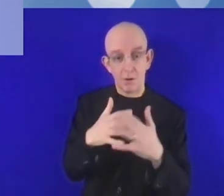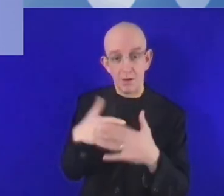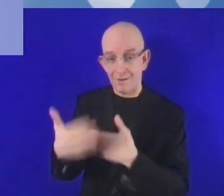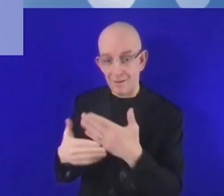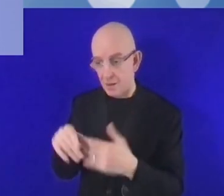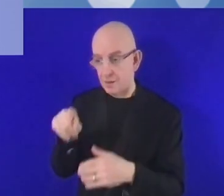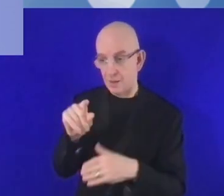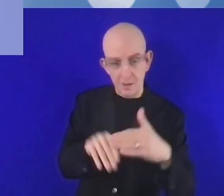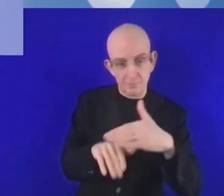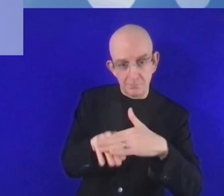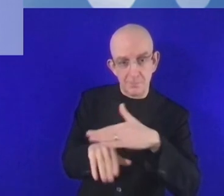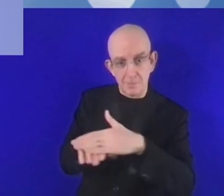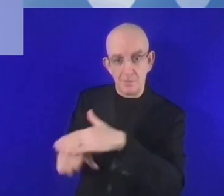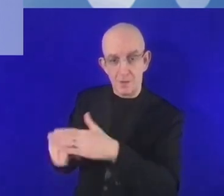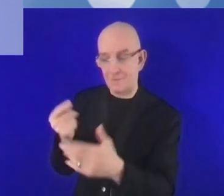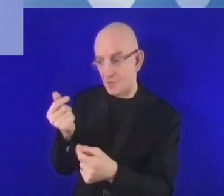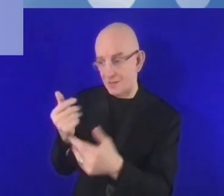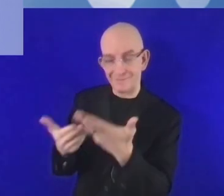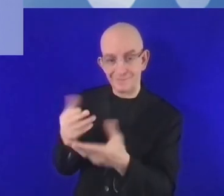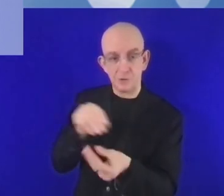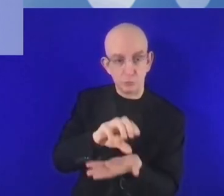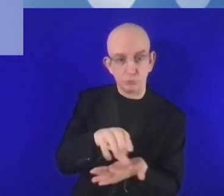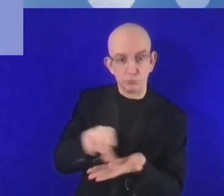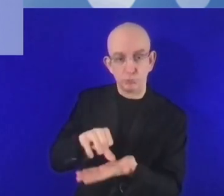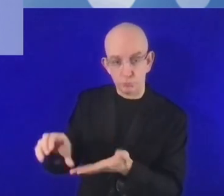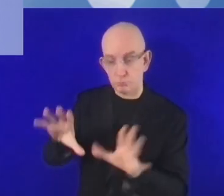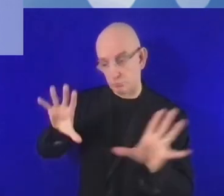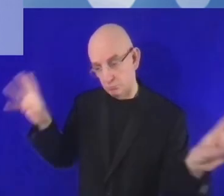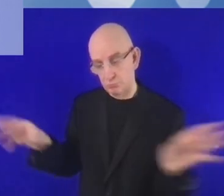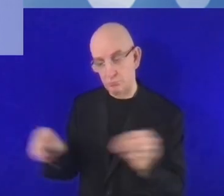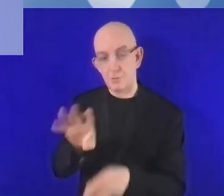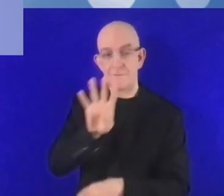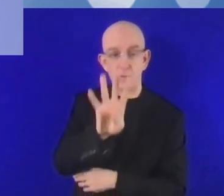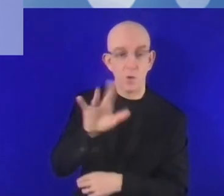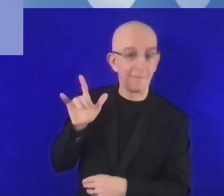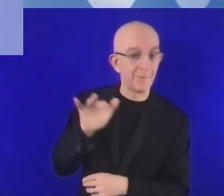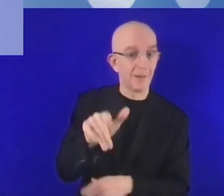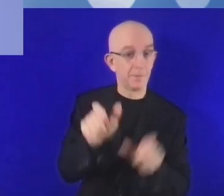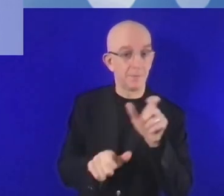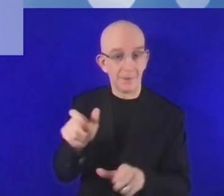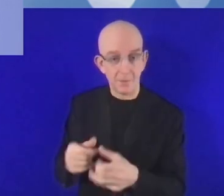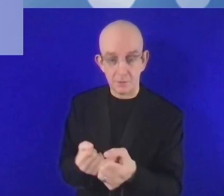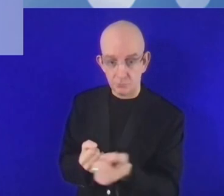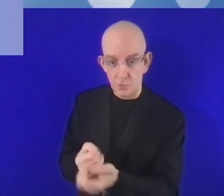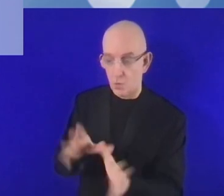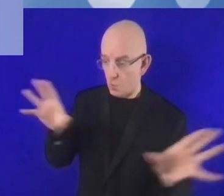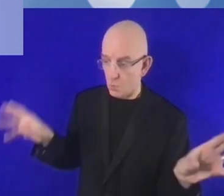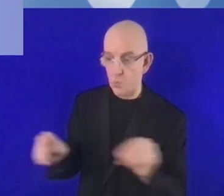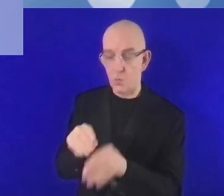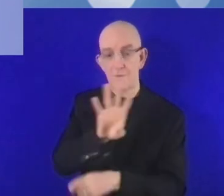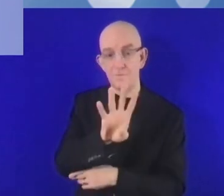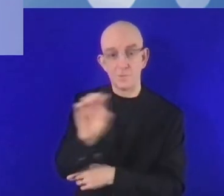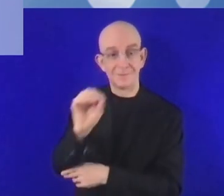وعرضنا عليهم الدعم المالي وهذا هو القطاع الذي يوظف